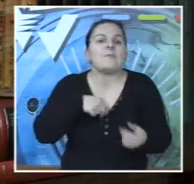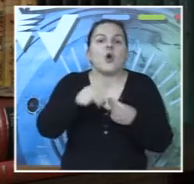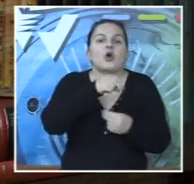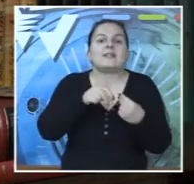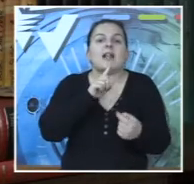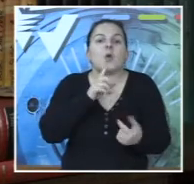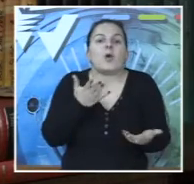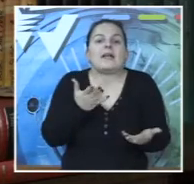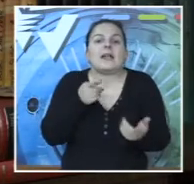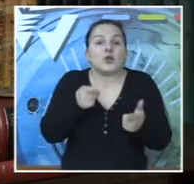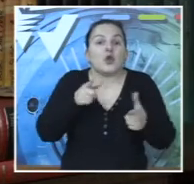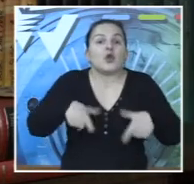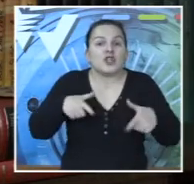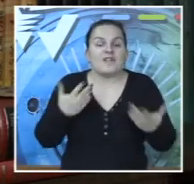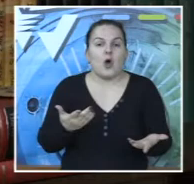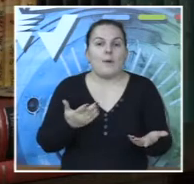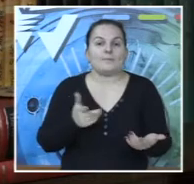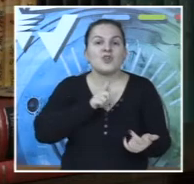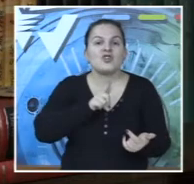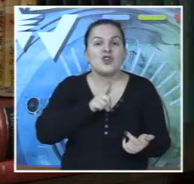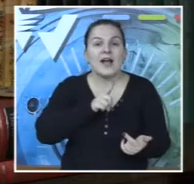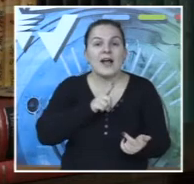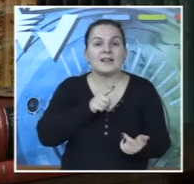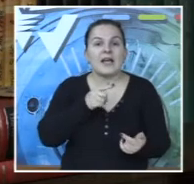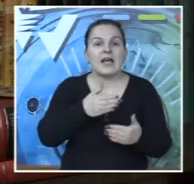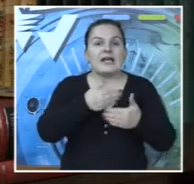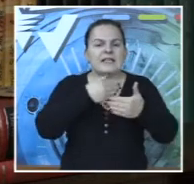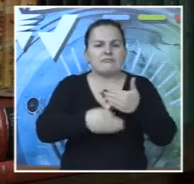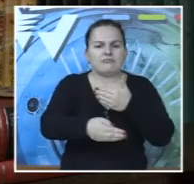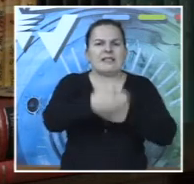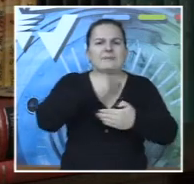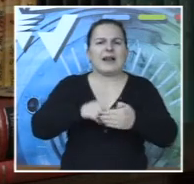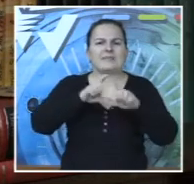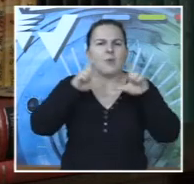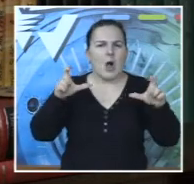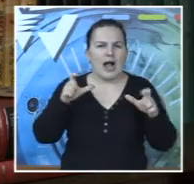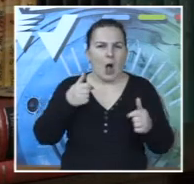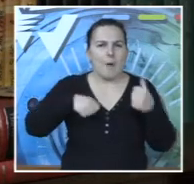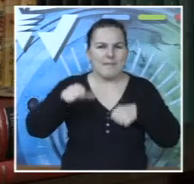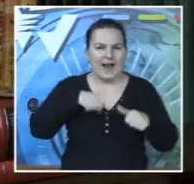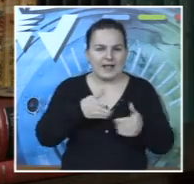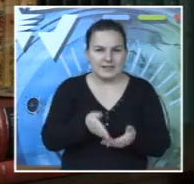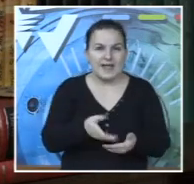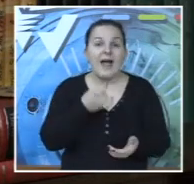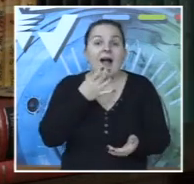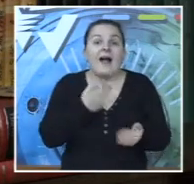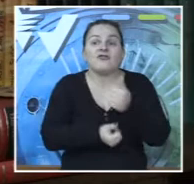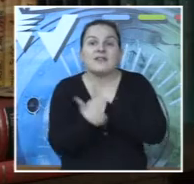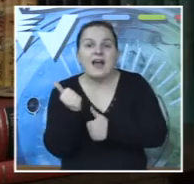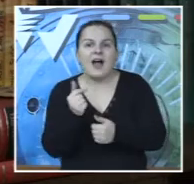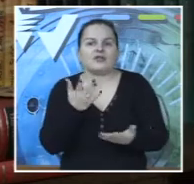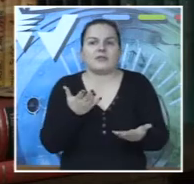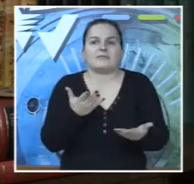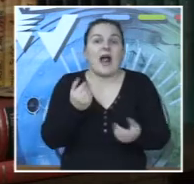razumjeti samo roditelj koji je to doživio, znači da čekate pred operacijonom salom, ispred onog bloka, kakvi će oni